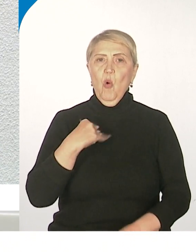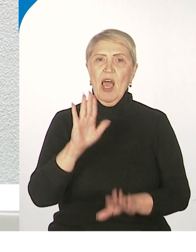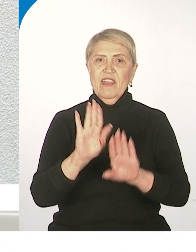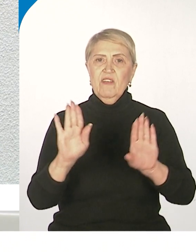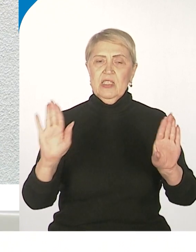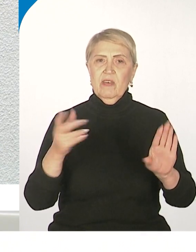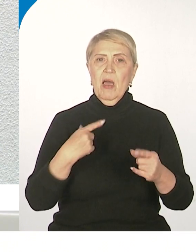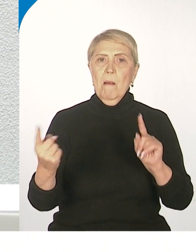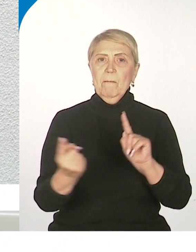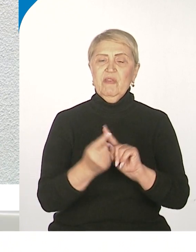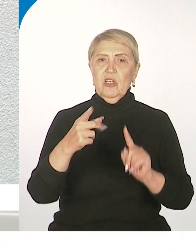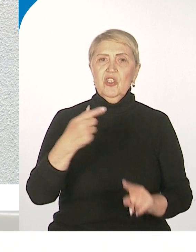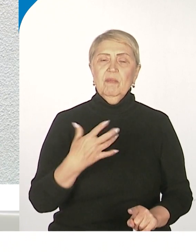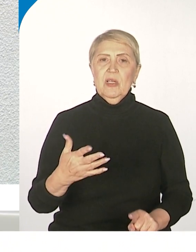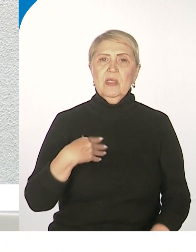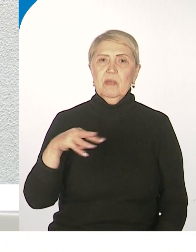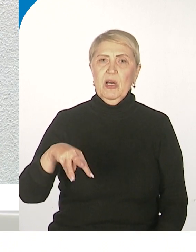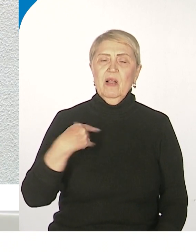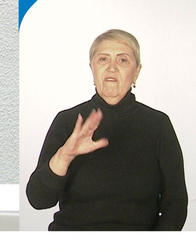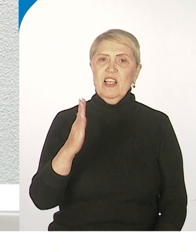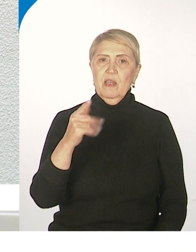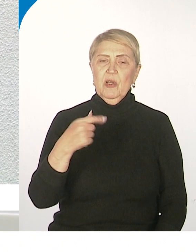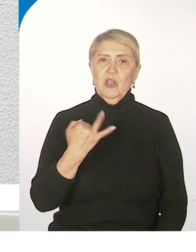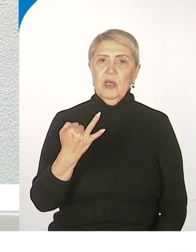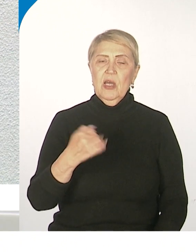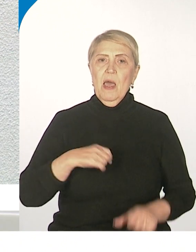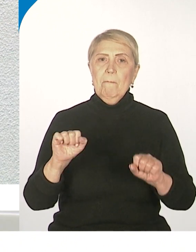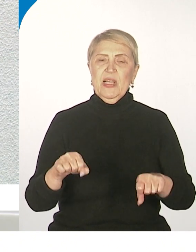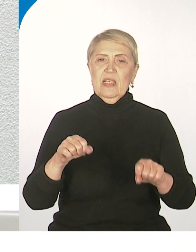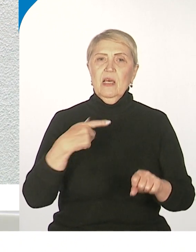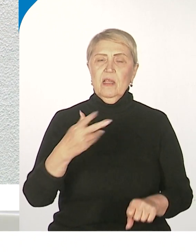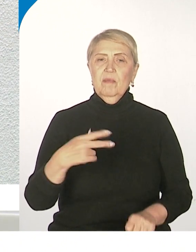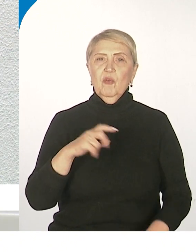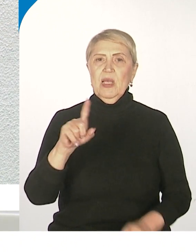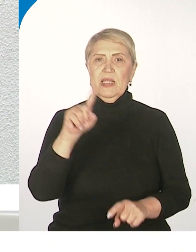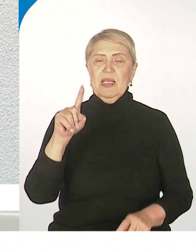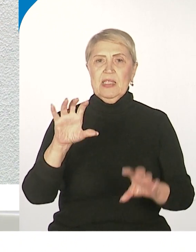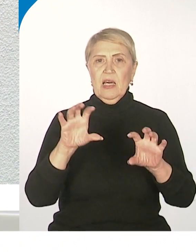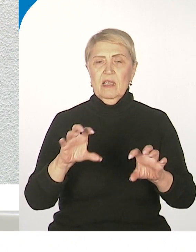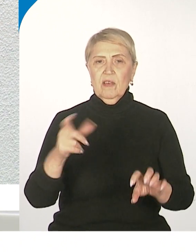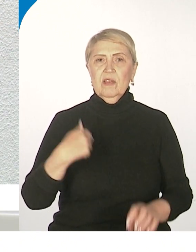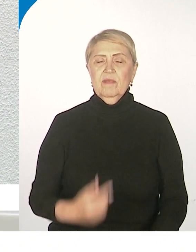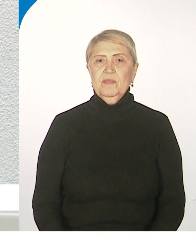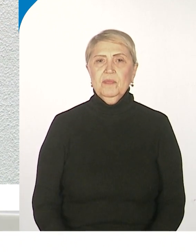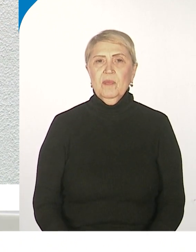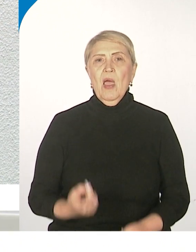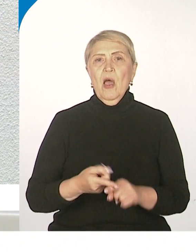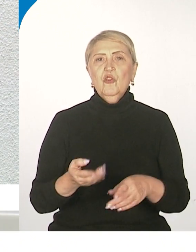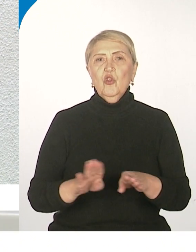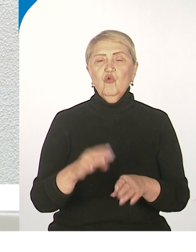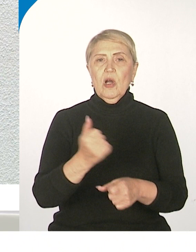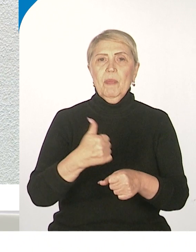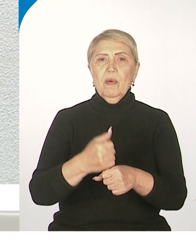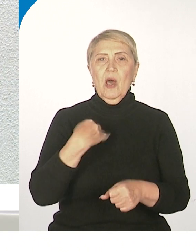Мы встречались с Михаилом Владимировичем и с председателем законодательного собрания обсуждали. Действительно, это не только преимущество, но это